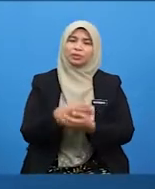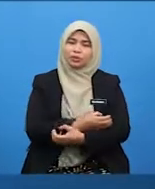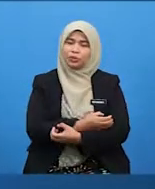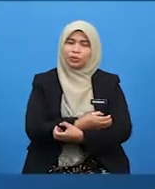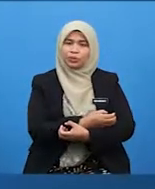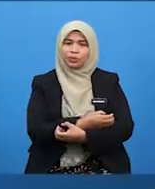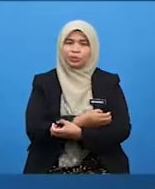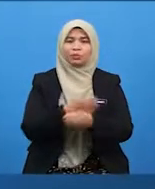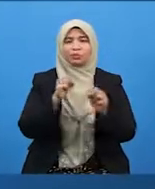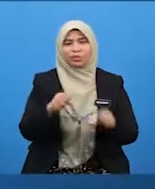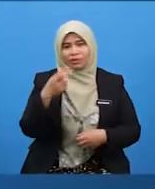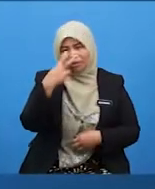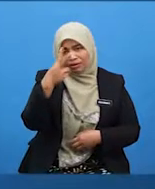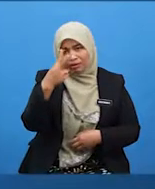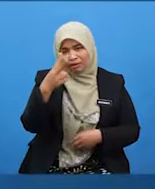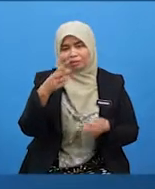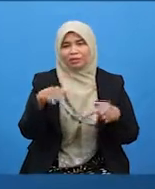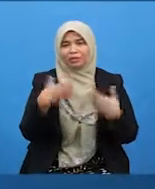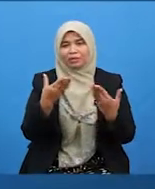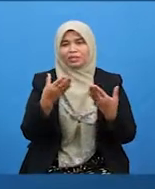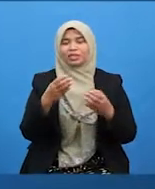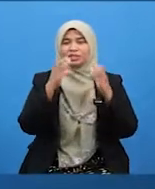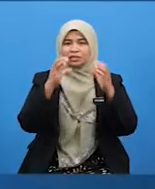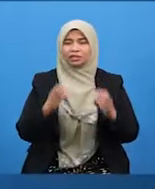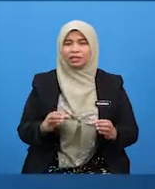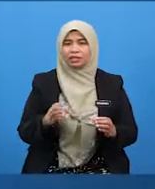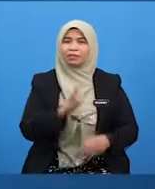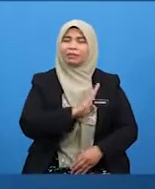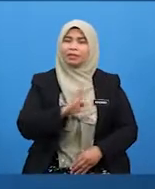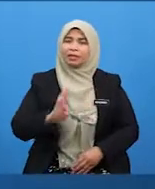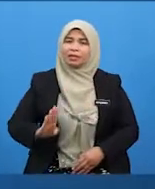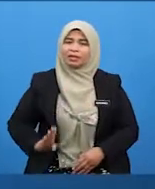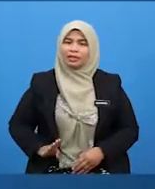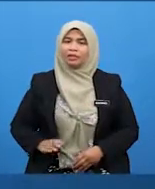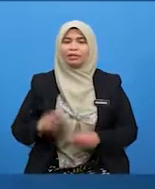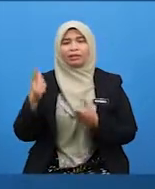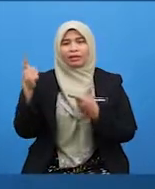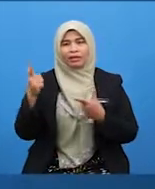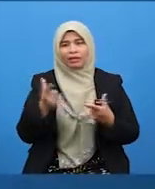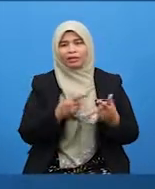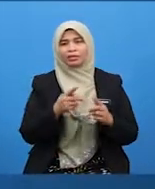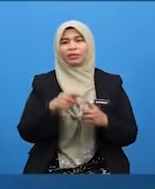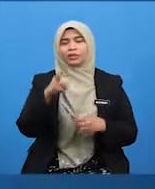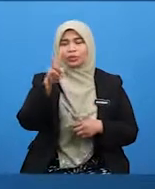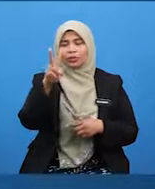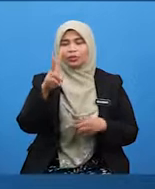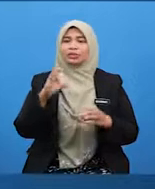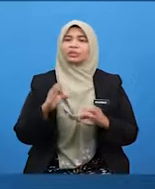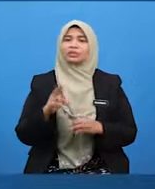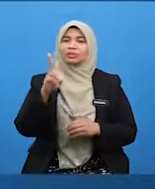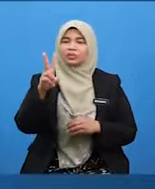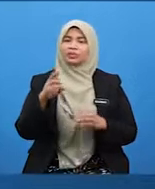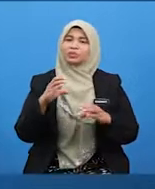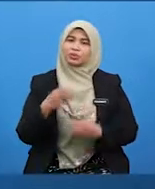dilihat dari cara Baginda SAW melayani kedua-dua cucu